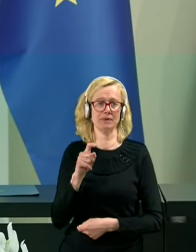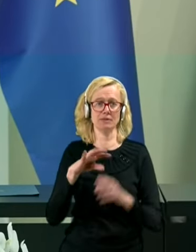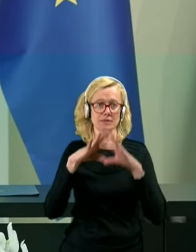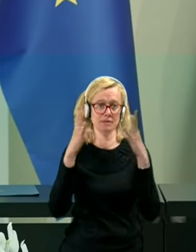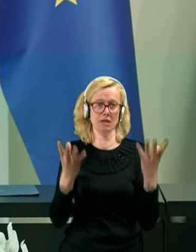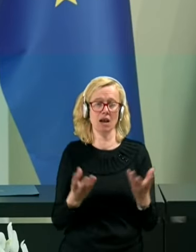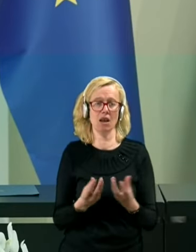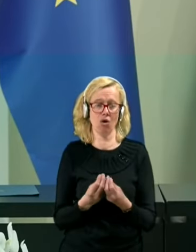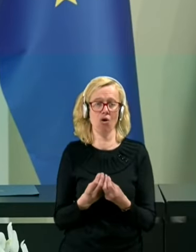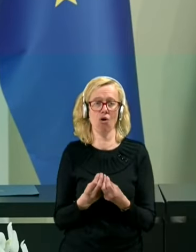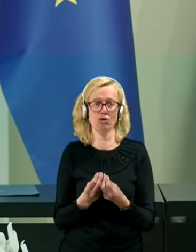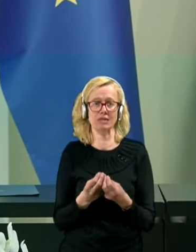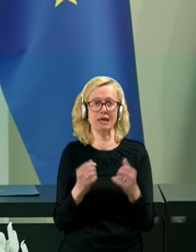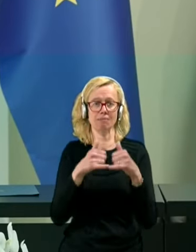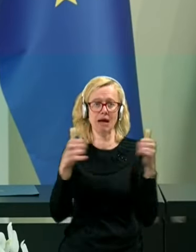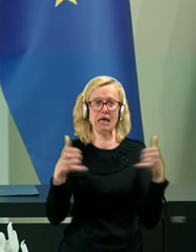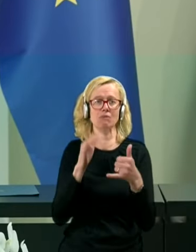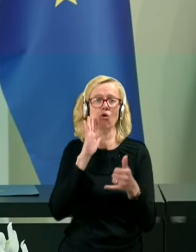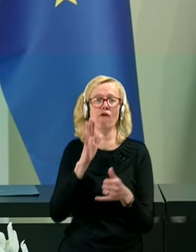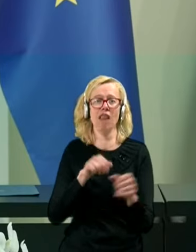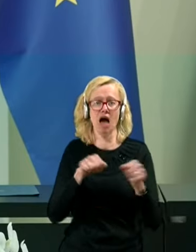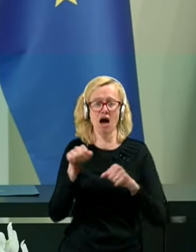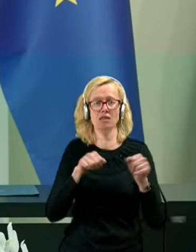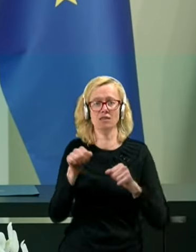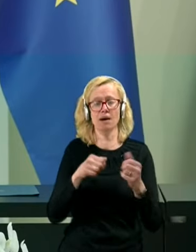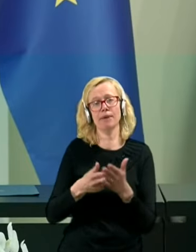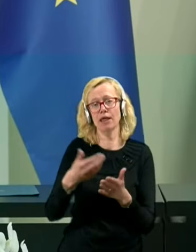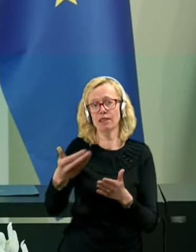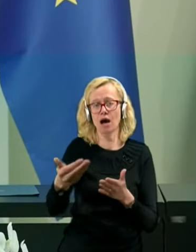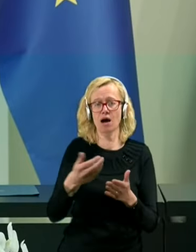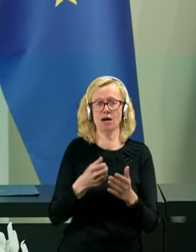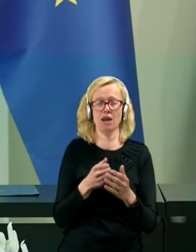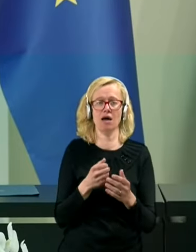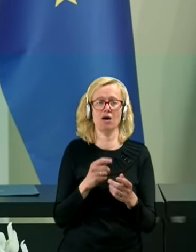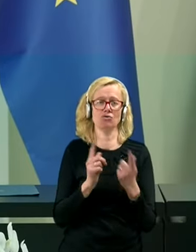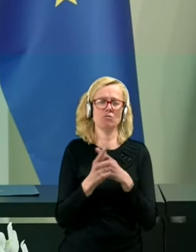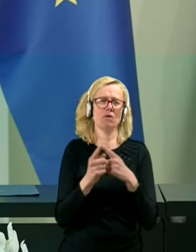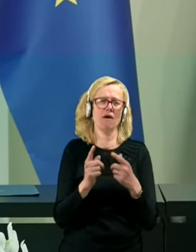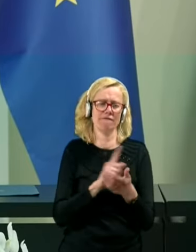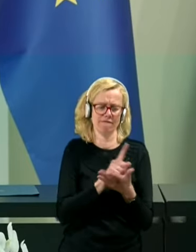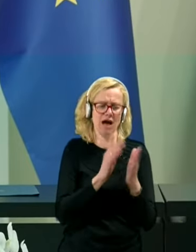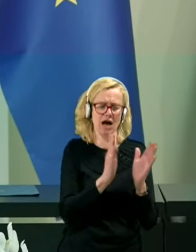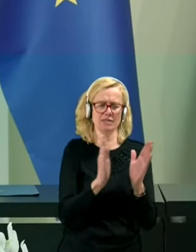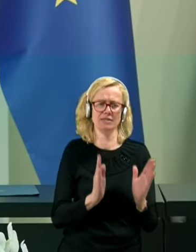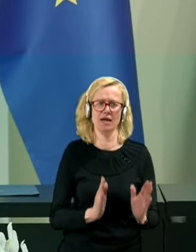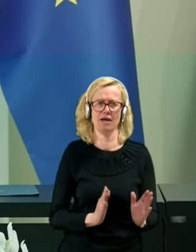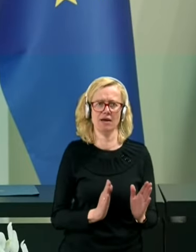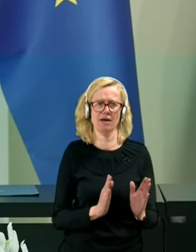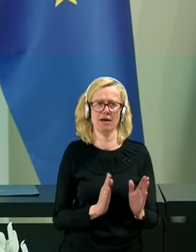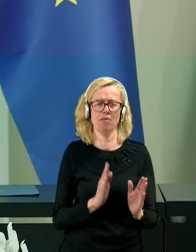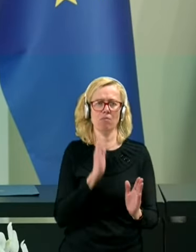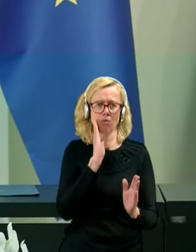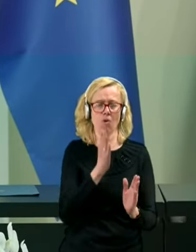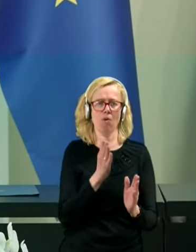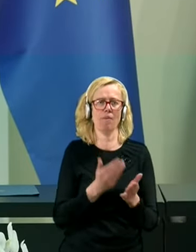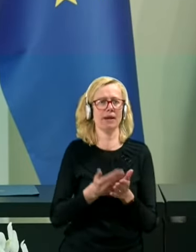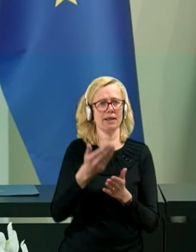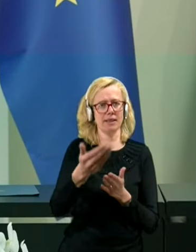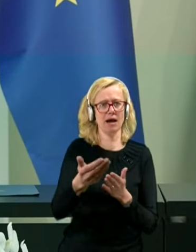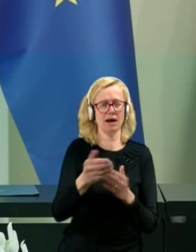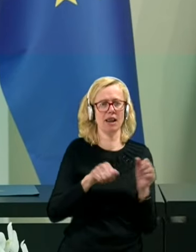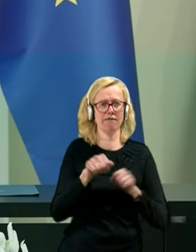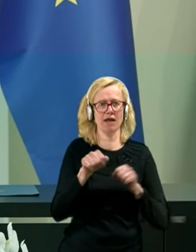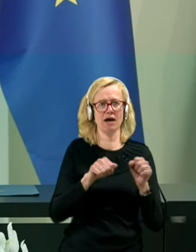paket bo vlada predlagala, ali pa vse faze paketov bo vlada predlagala v